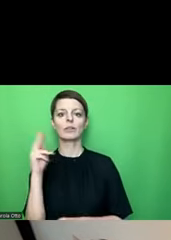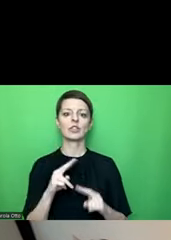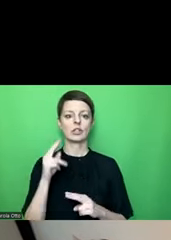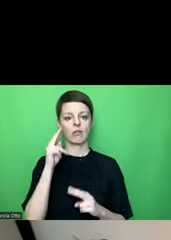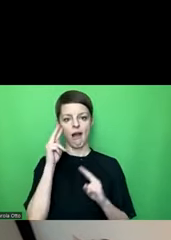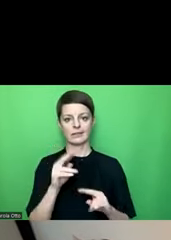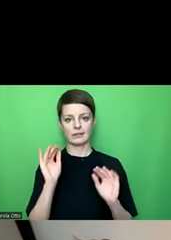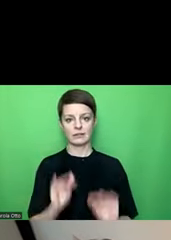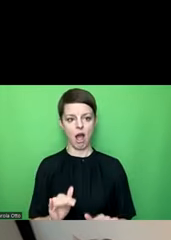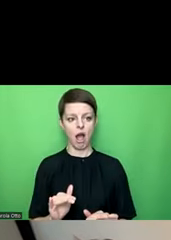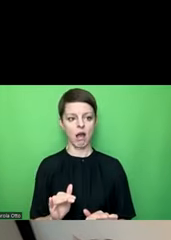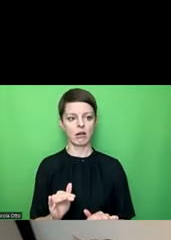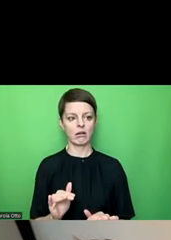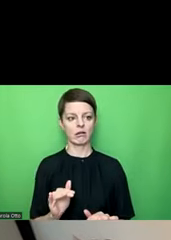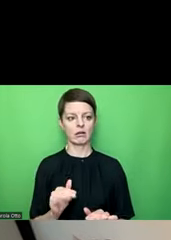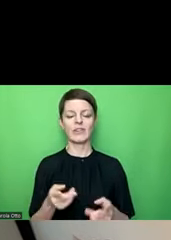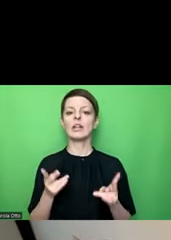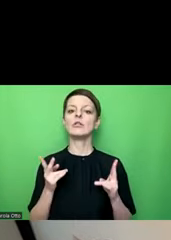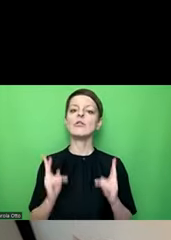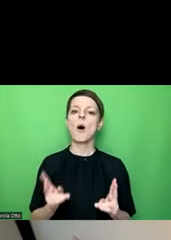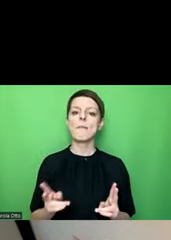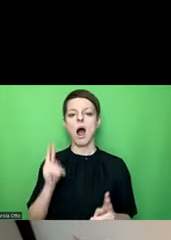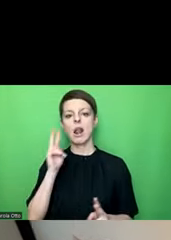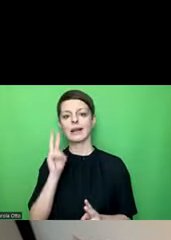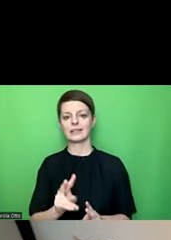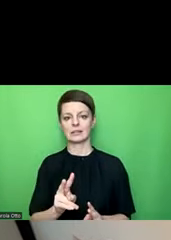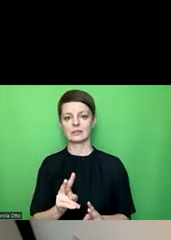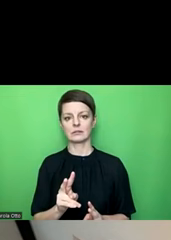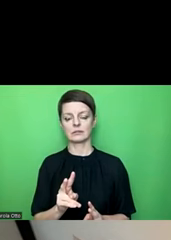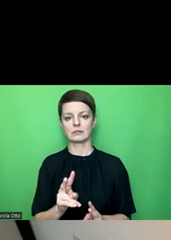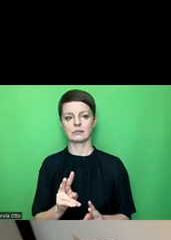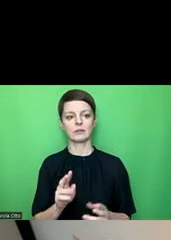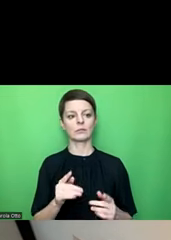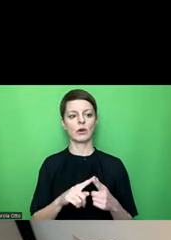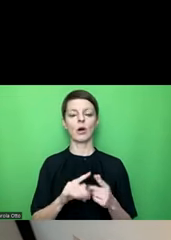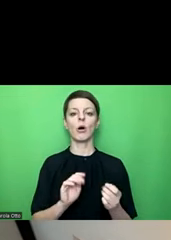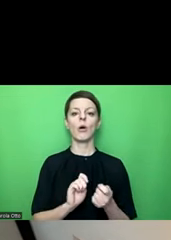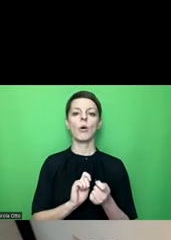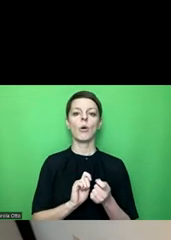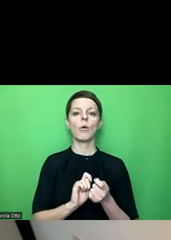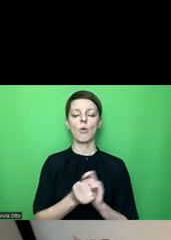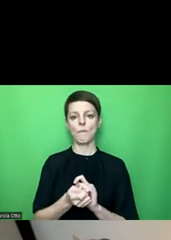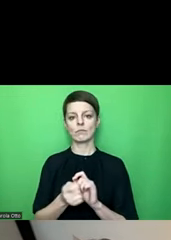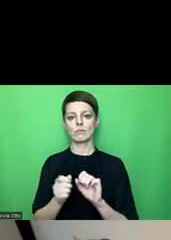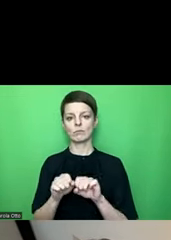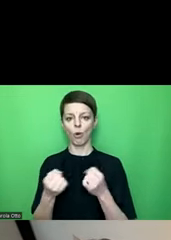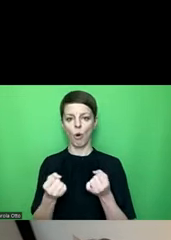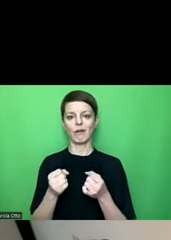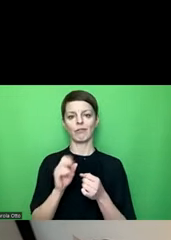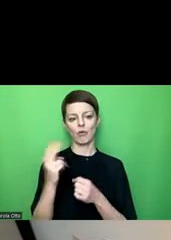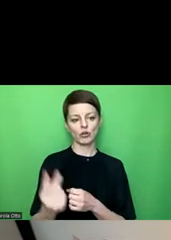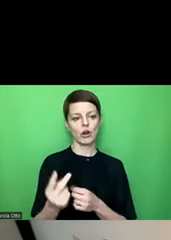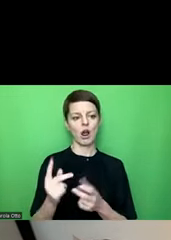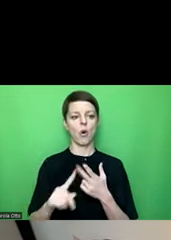und das ist eigentlich die Normalansicht. Es gibt da noch die Umbruchvorschau und die Seden-Layout